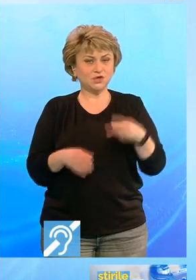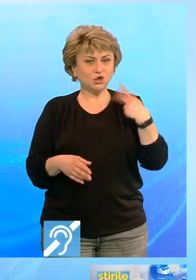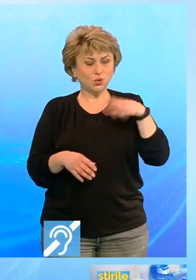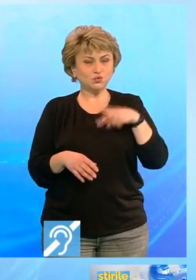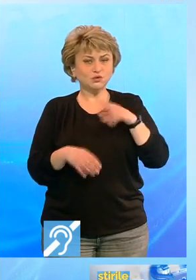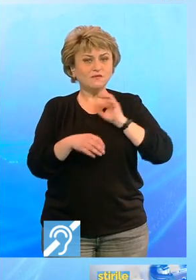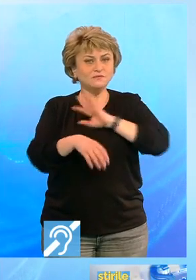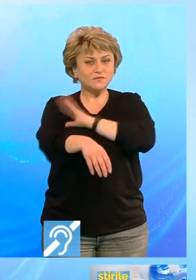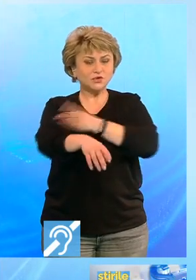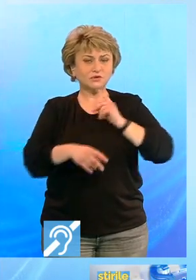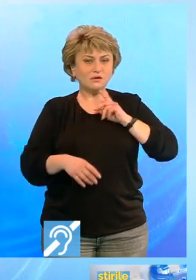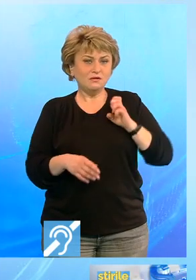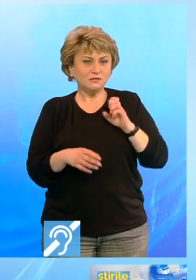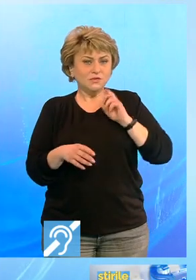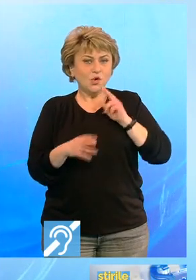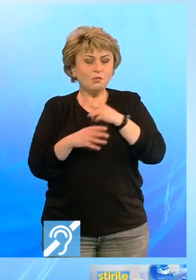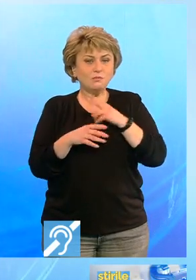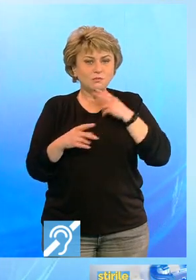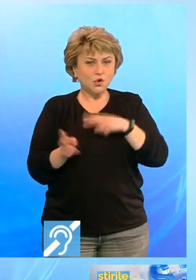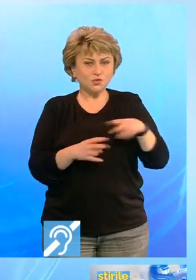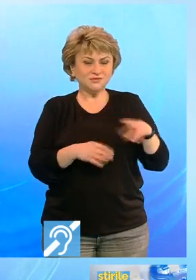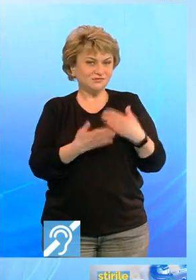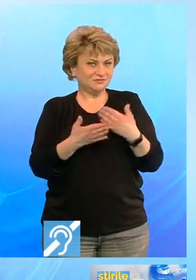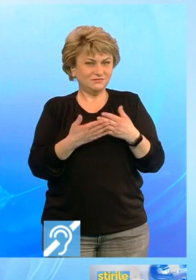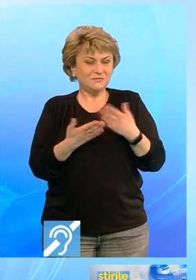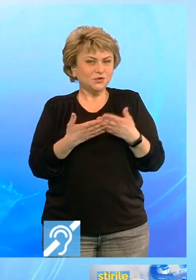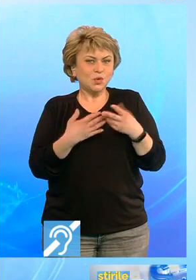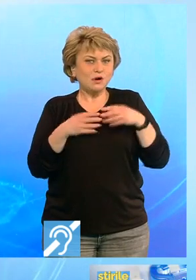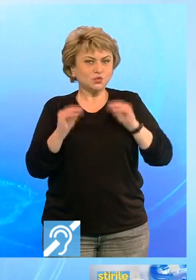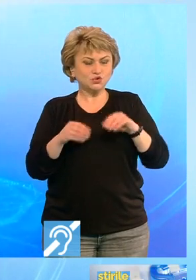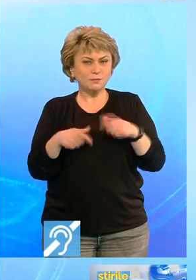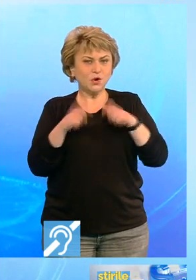forțe de ordine au fost mobilizate pentru a ajunge la blocul care ardea.